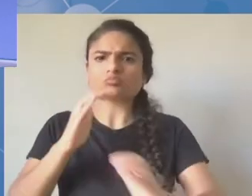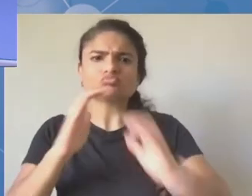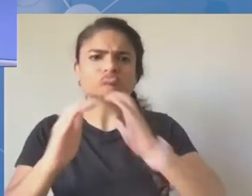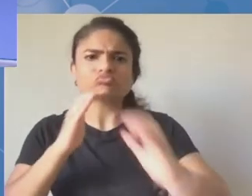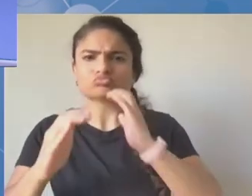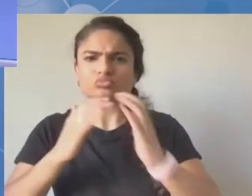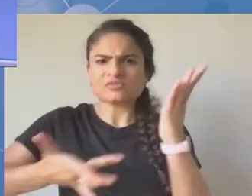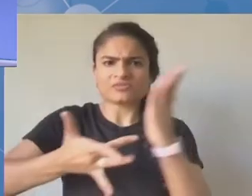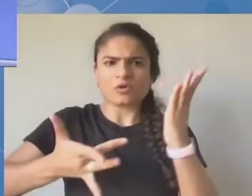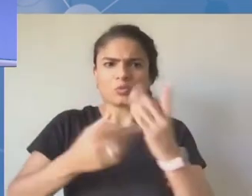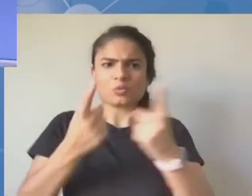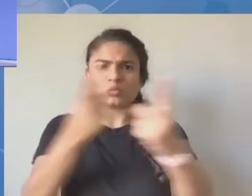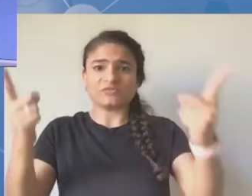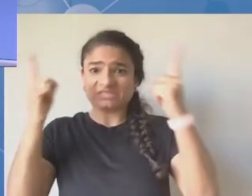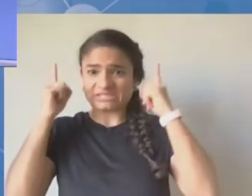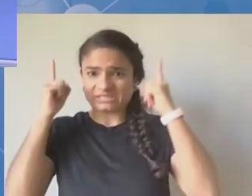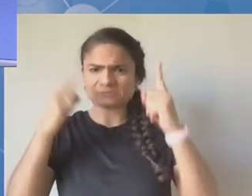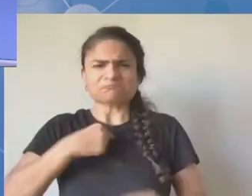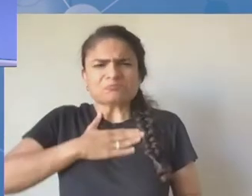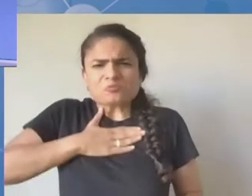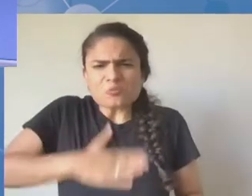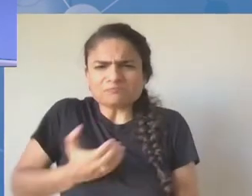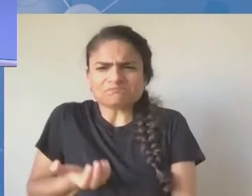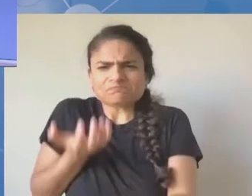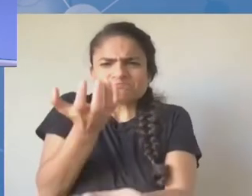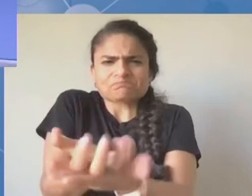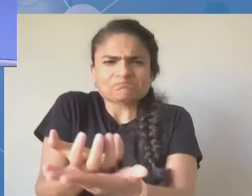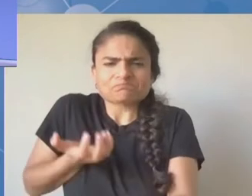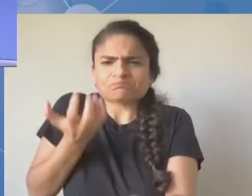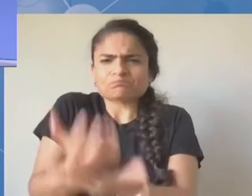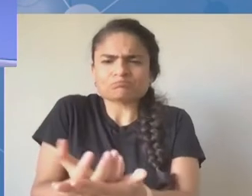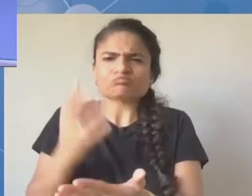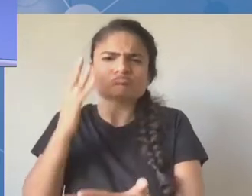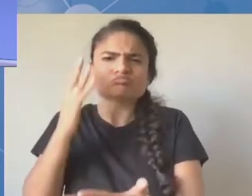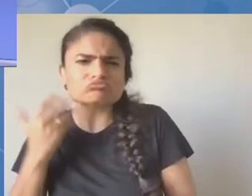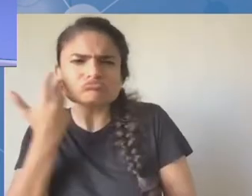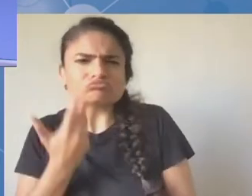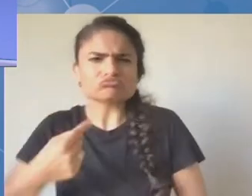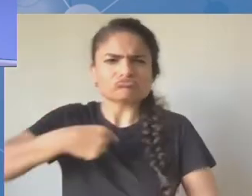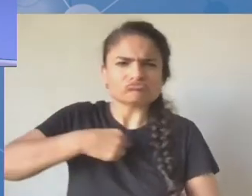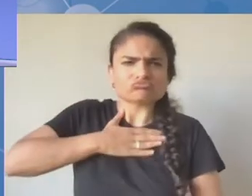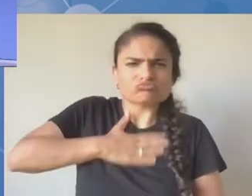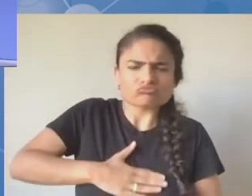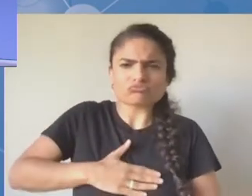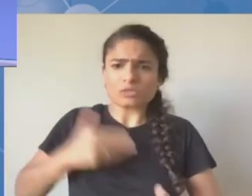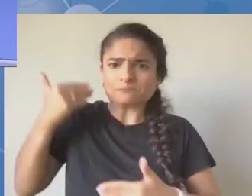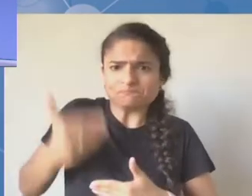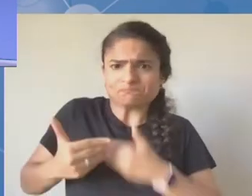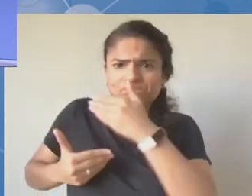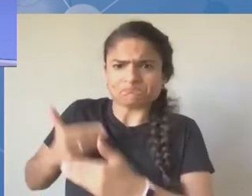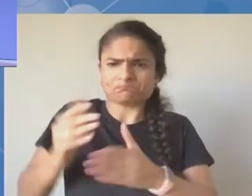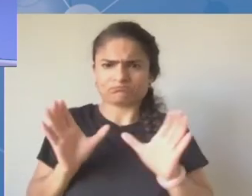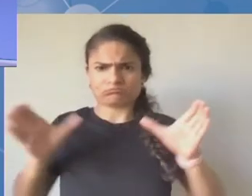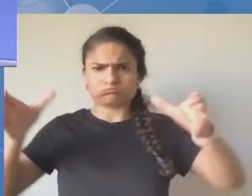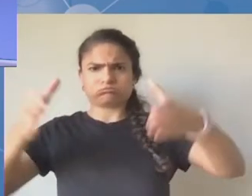chciałabym podkreślić kwestię tego, jak kształtuje się moje doświadczenie związane ze Szczytem